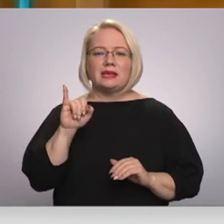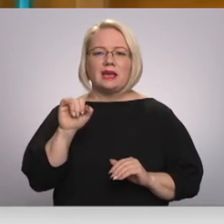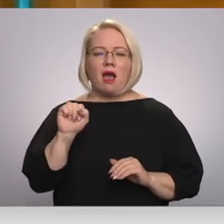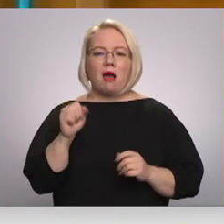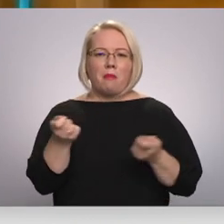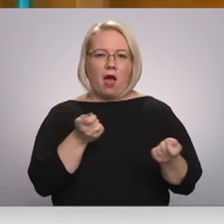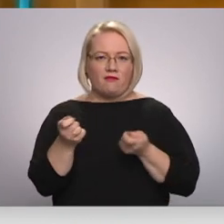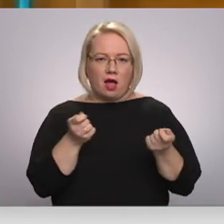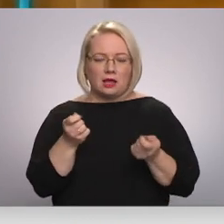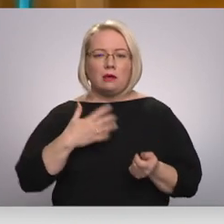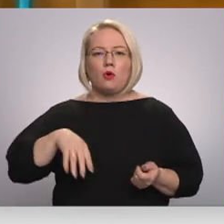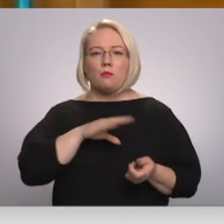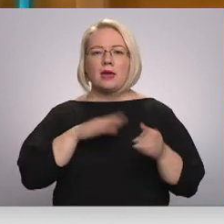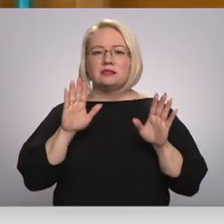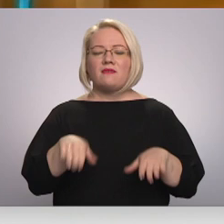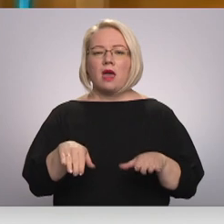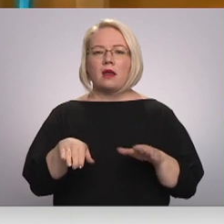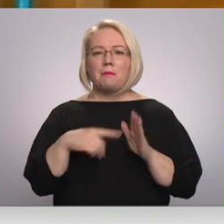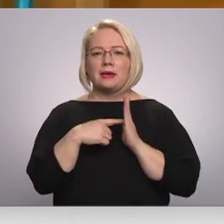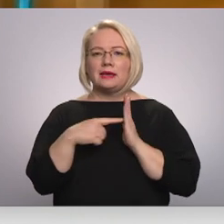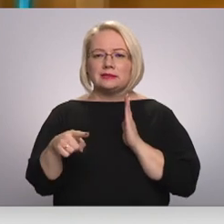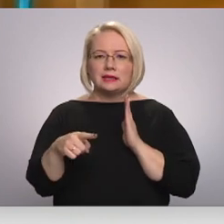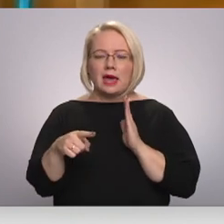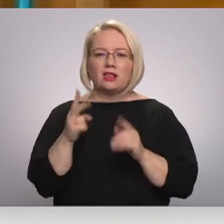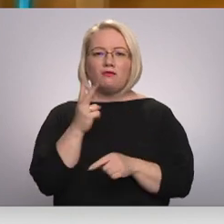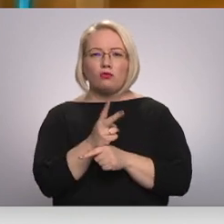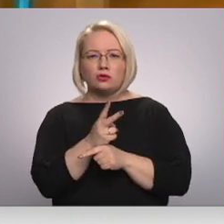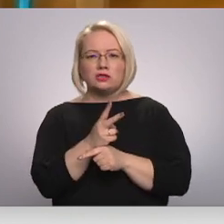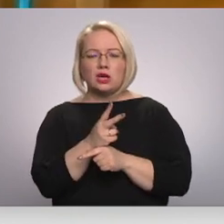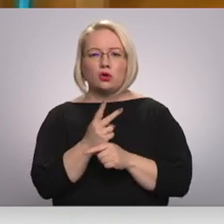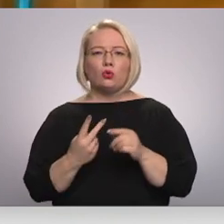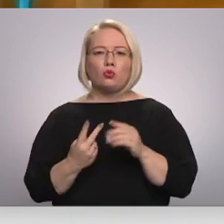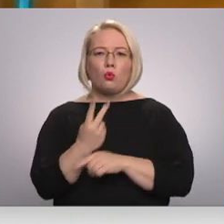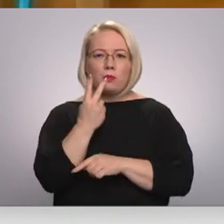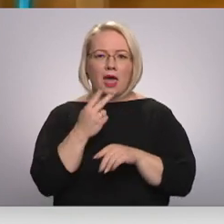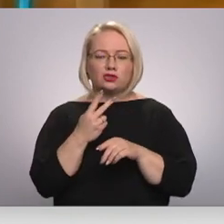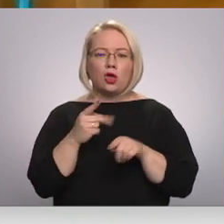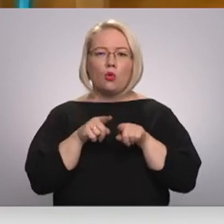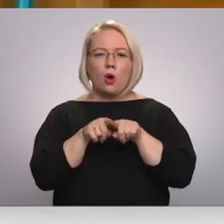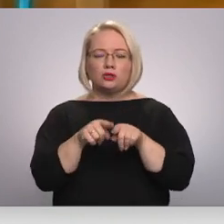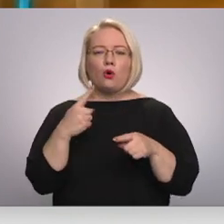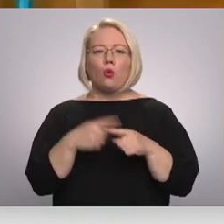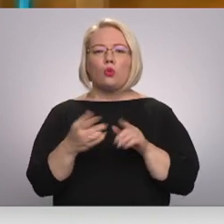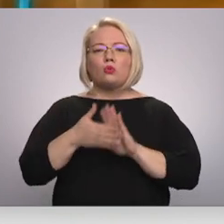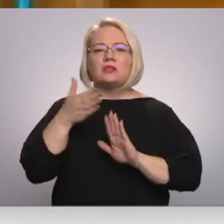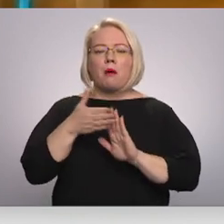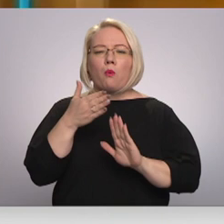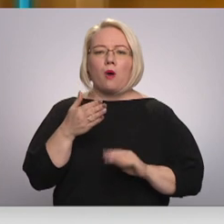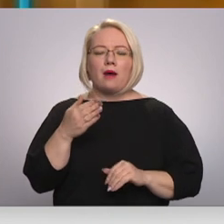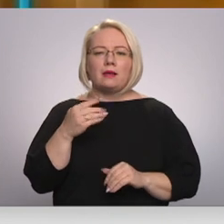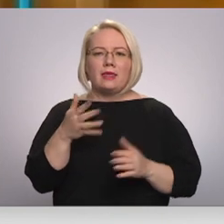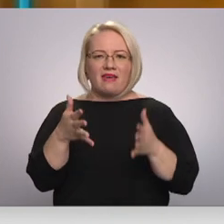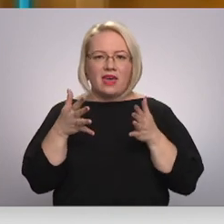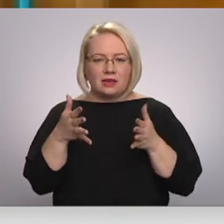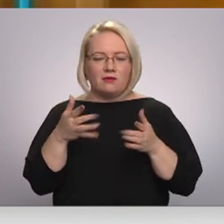Mēs varam izslēgt funkciju dublēšanos un uzlabot efektivitāti, un arī